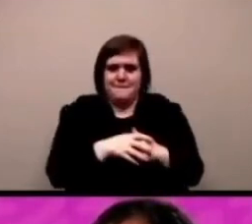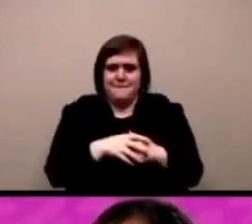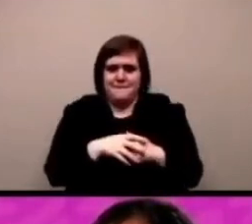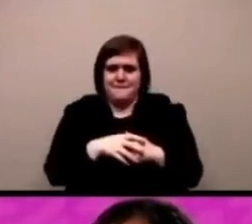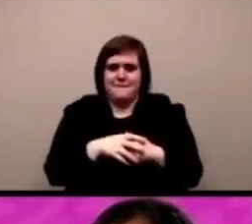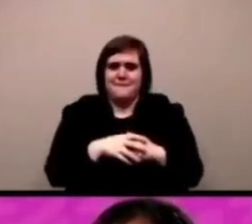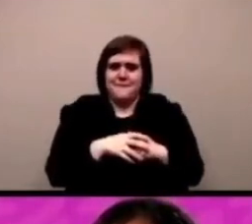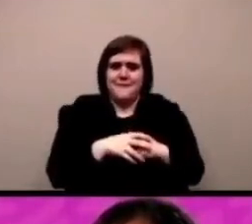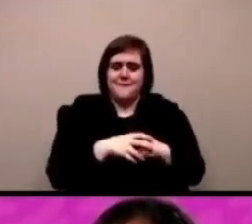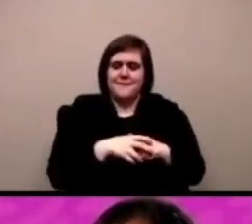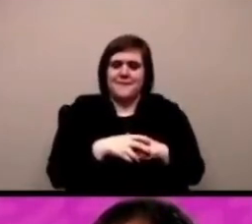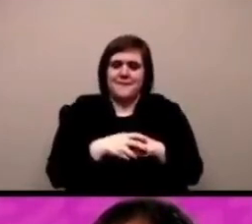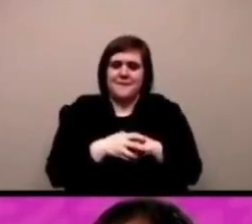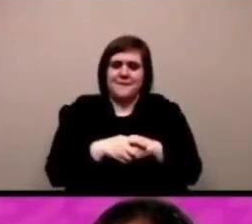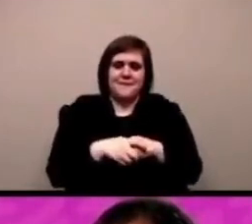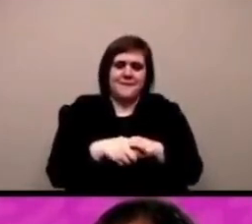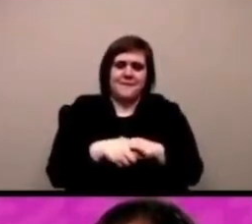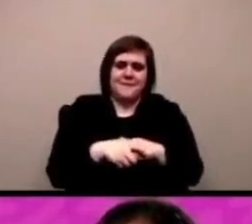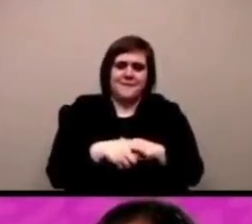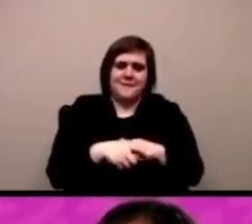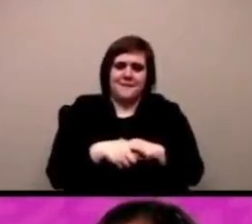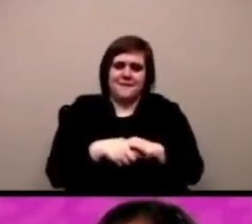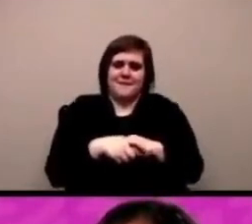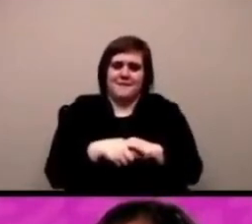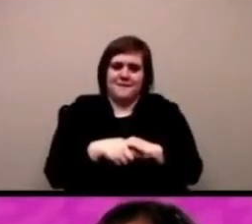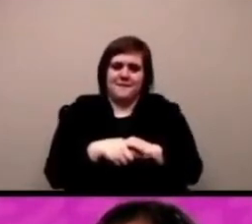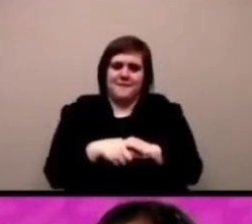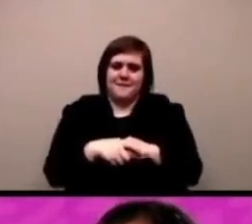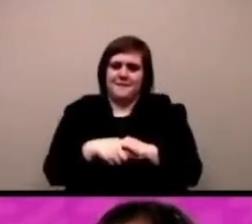quando premi la tastiera